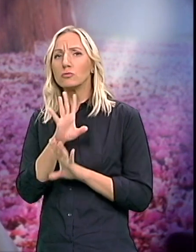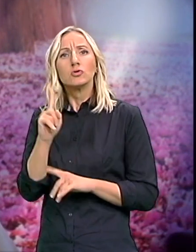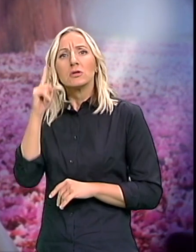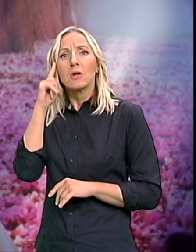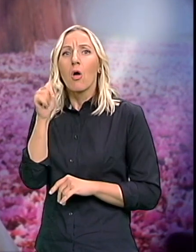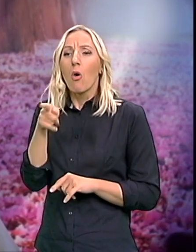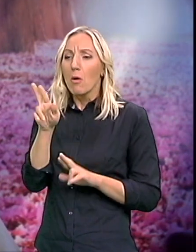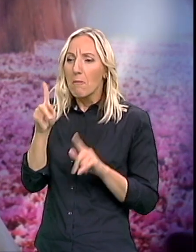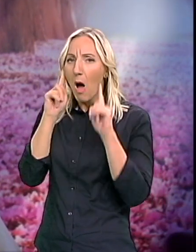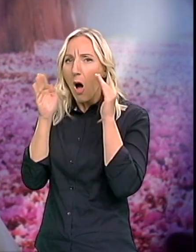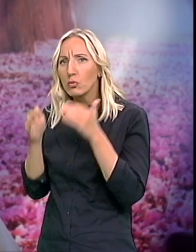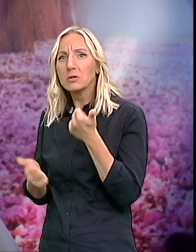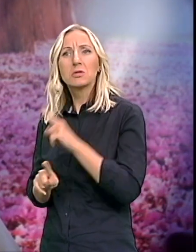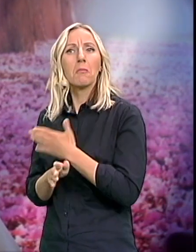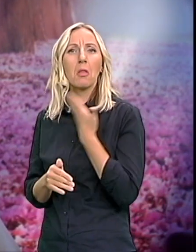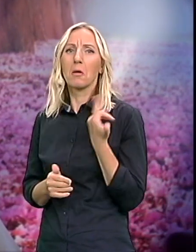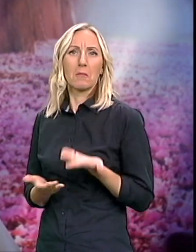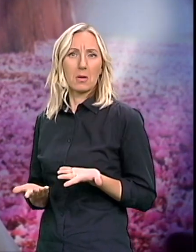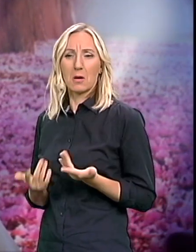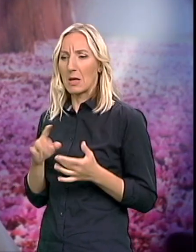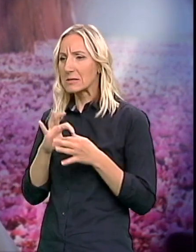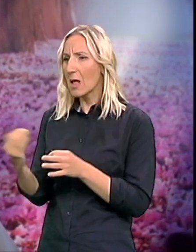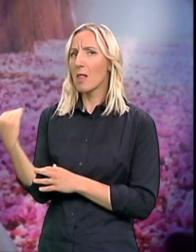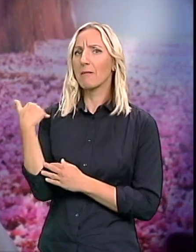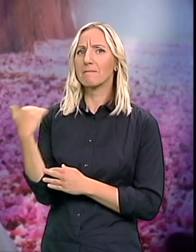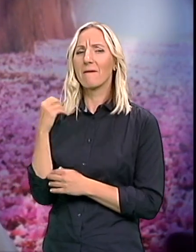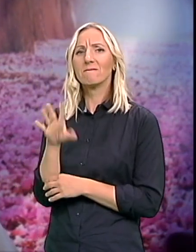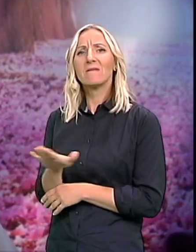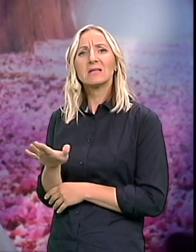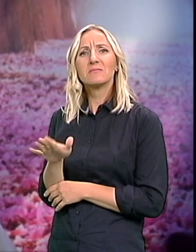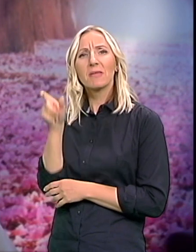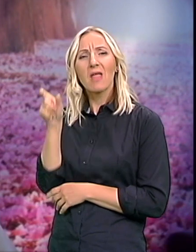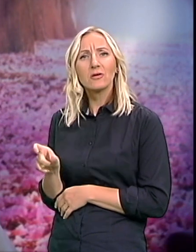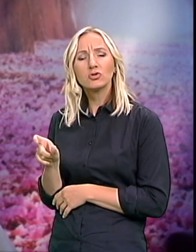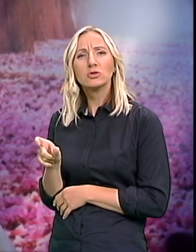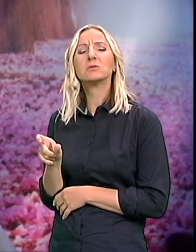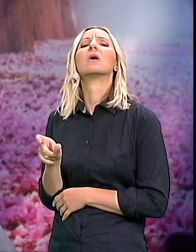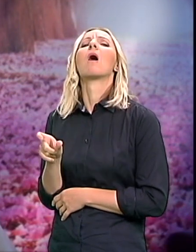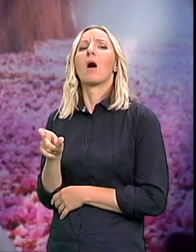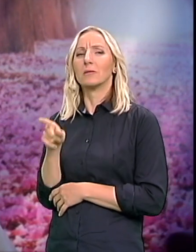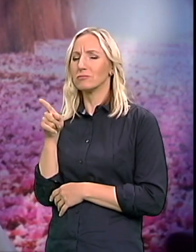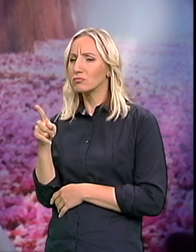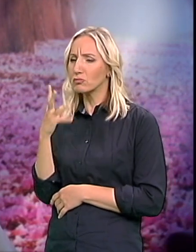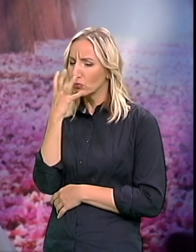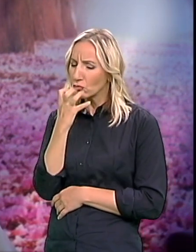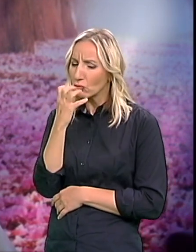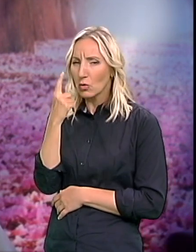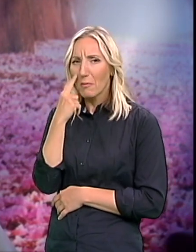Da on ima autizam I stalo smo dobijeli signale od vaspitačica Da on tužno plače Da cvili u jednom